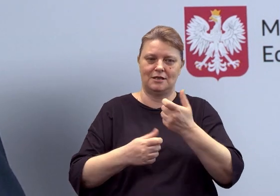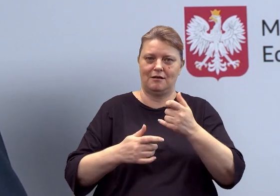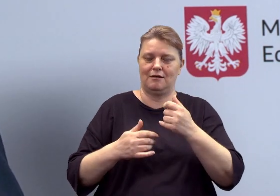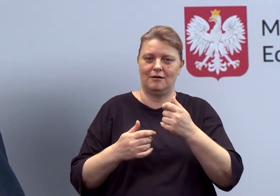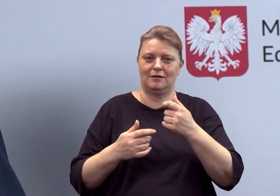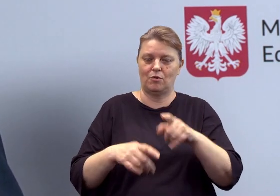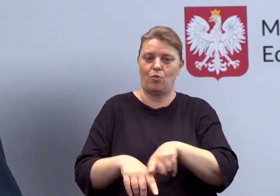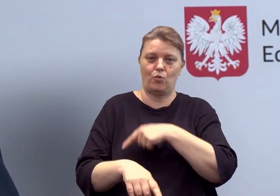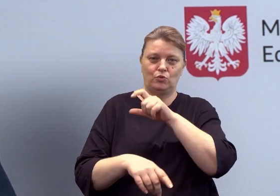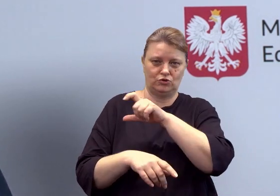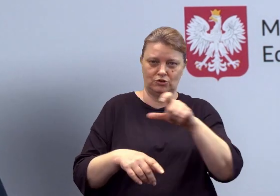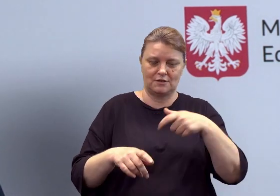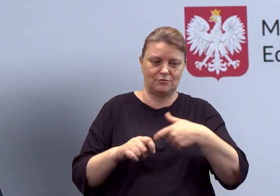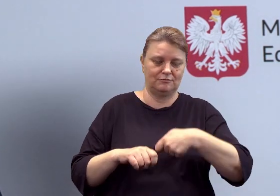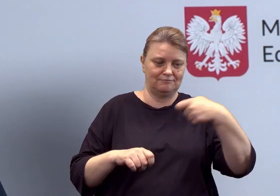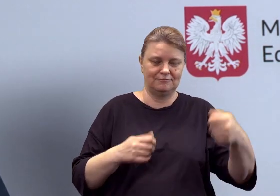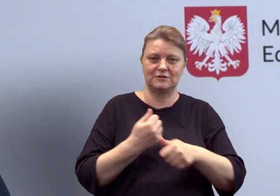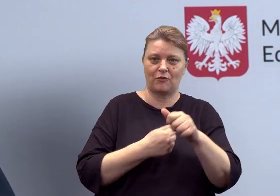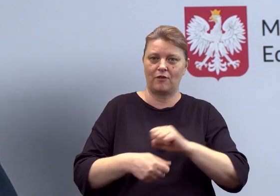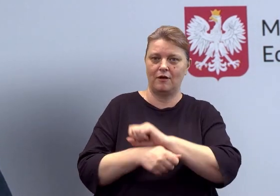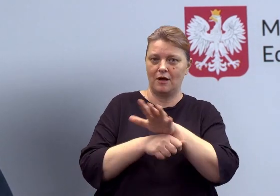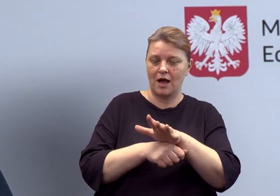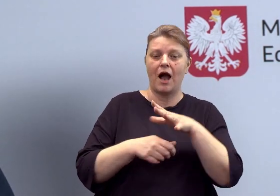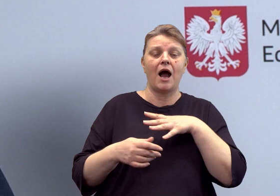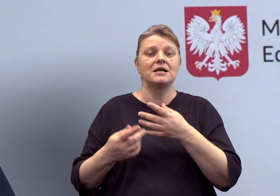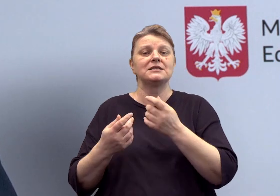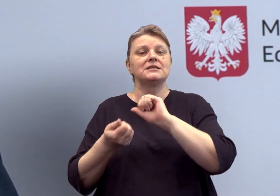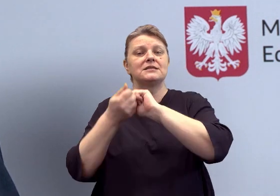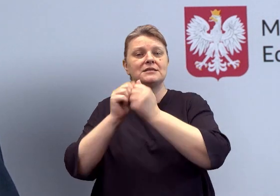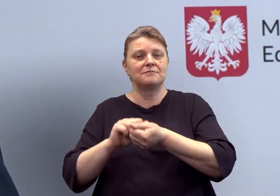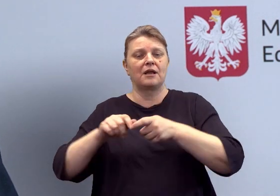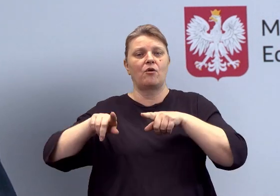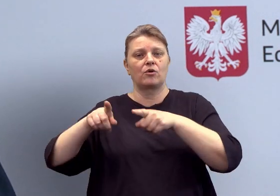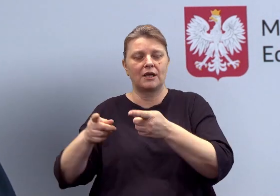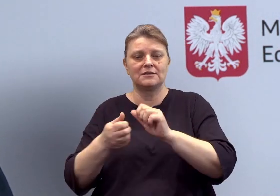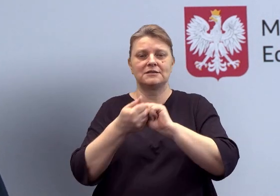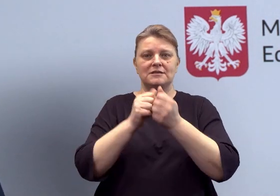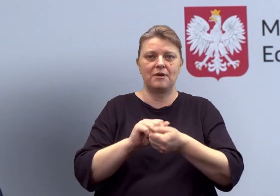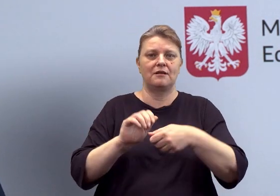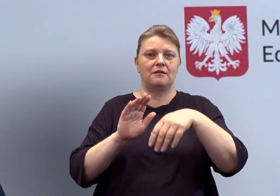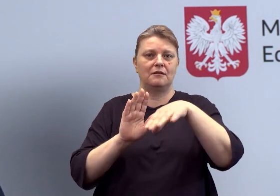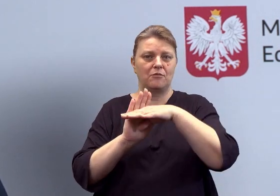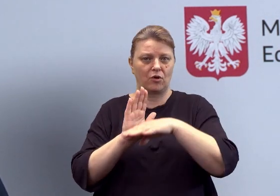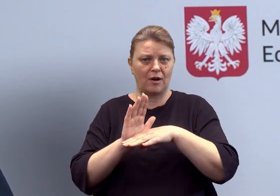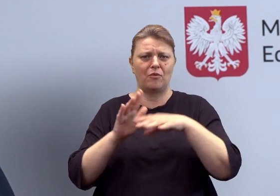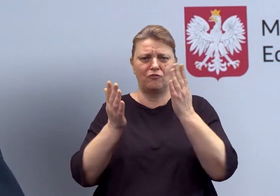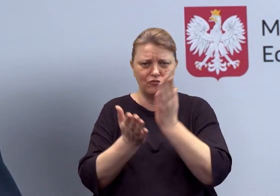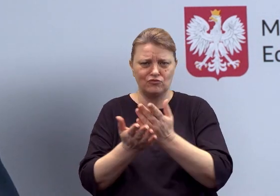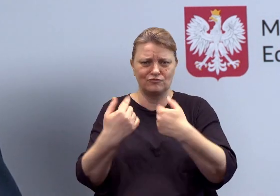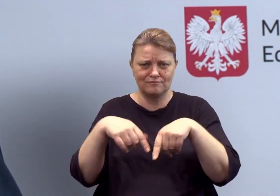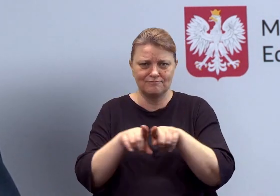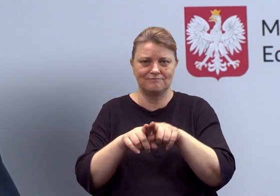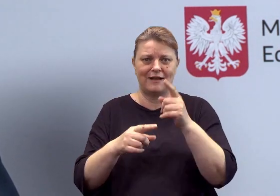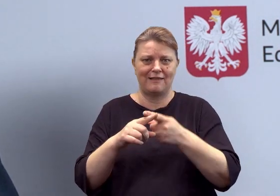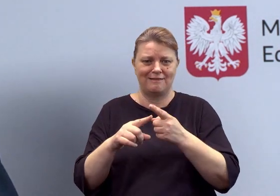dłuższy czas. Przypomnę, że zmiany organizacyjne, zmiany programowe już się dokonały, czy są w trakcie ich